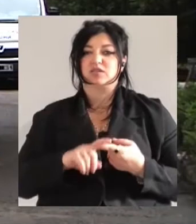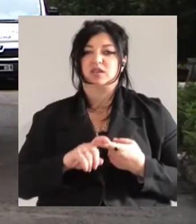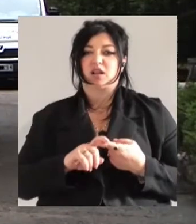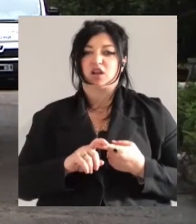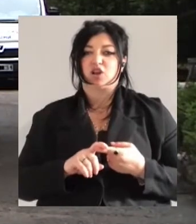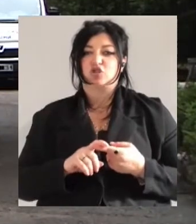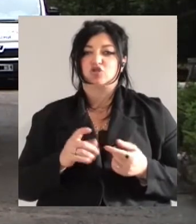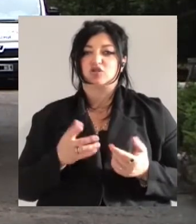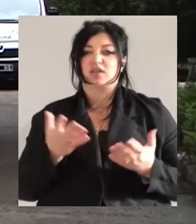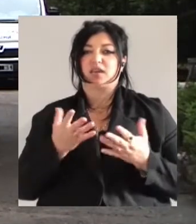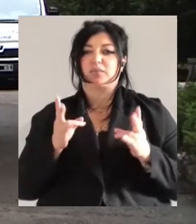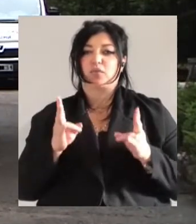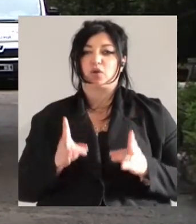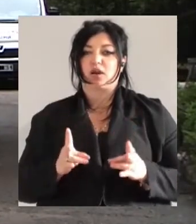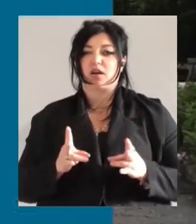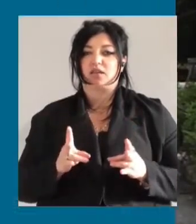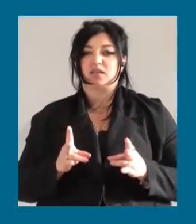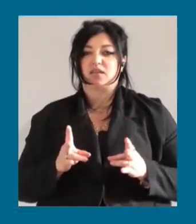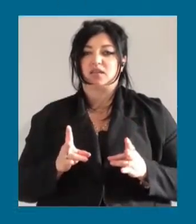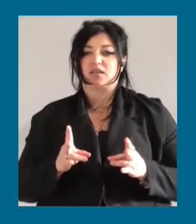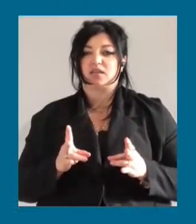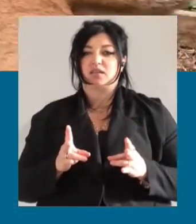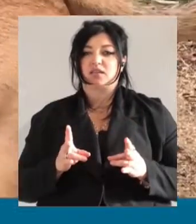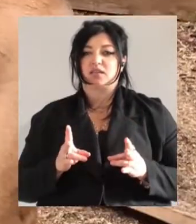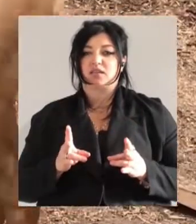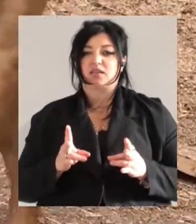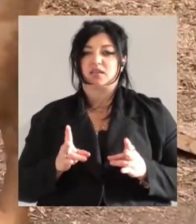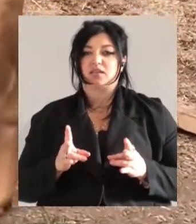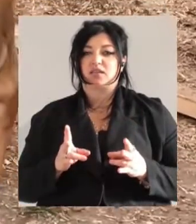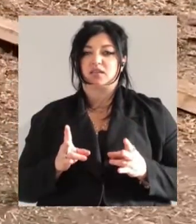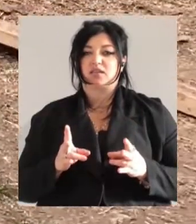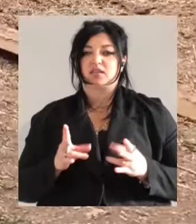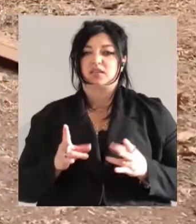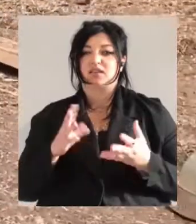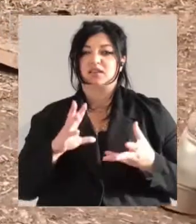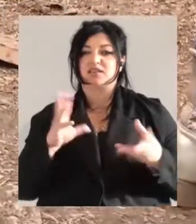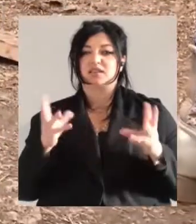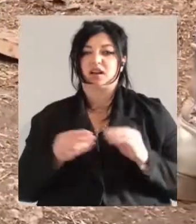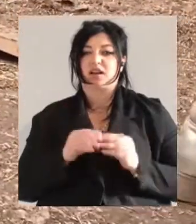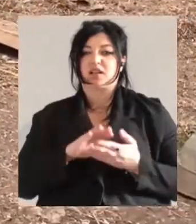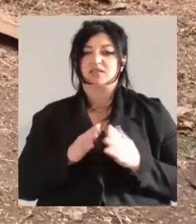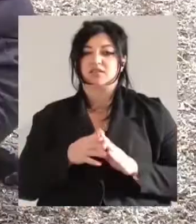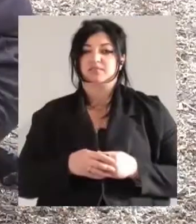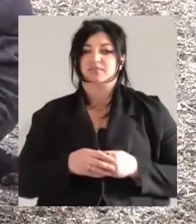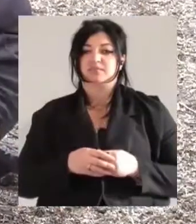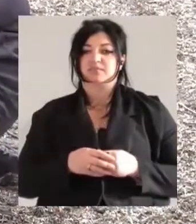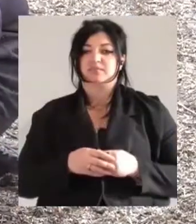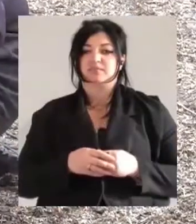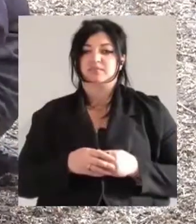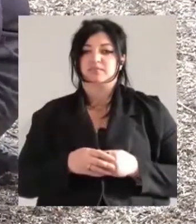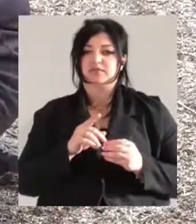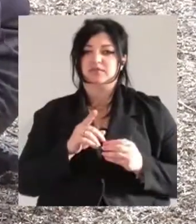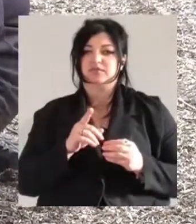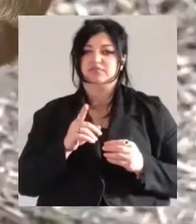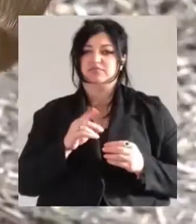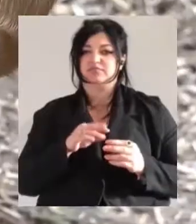поранення, який загальний стан хворих. Близько 10 рентгензнівків, аби знайти кулю. Собаку Тену, в